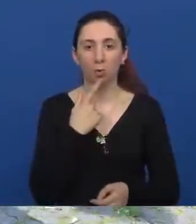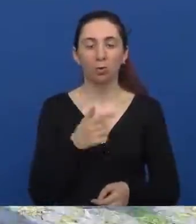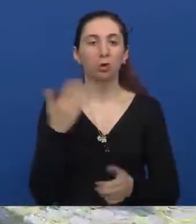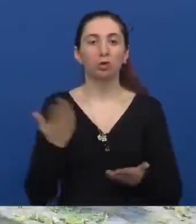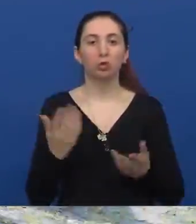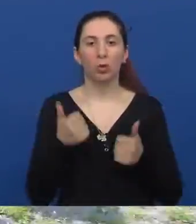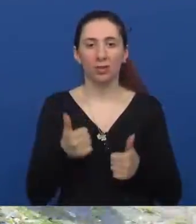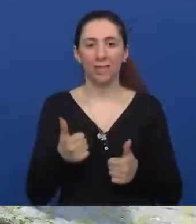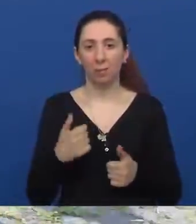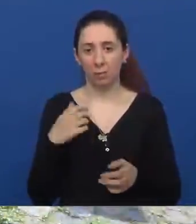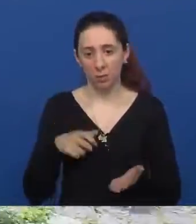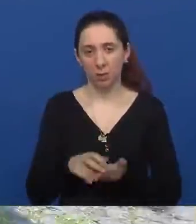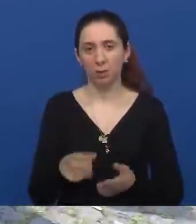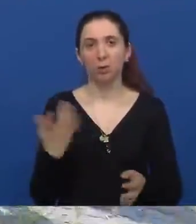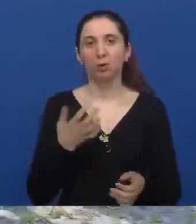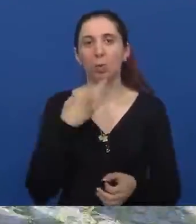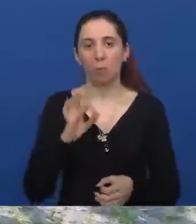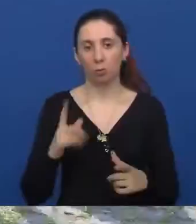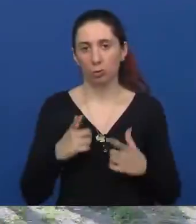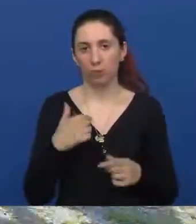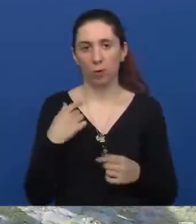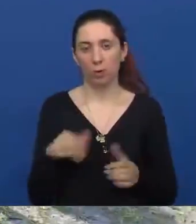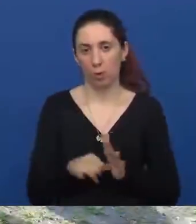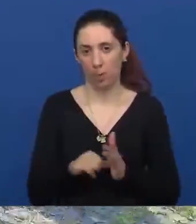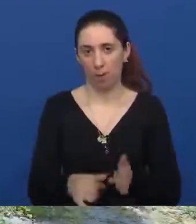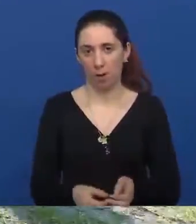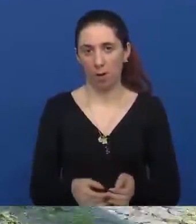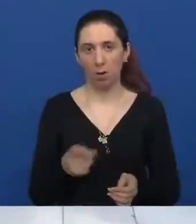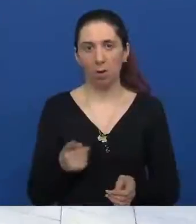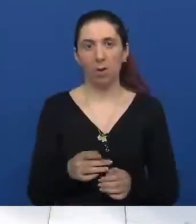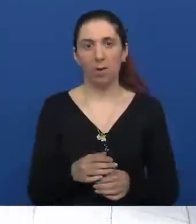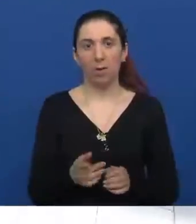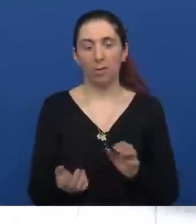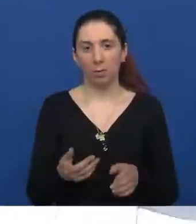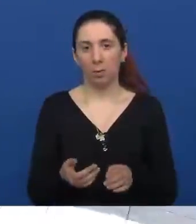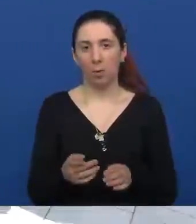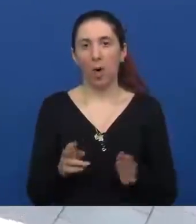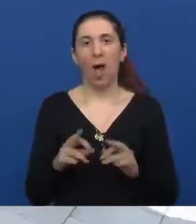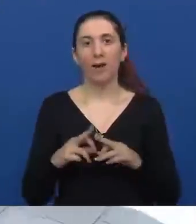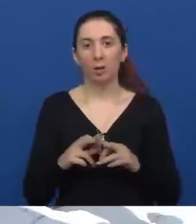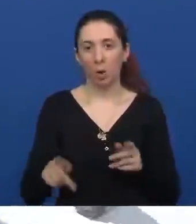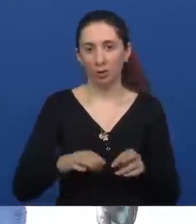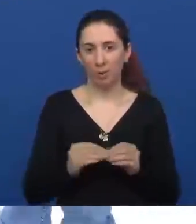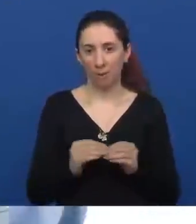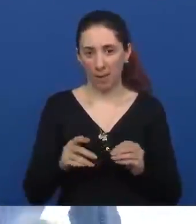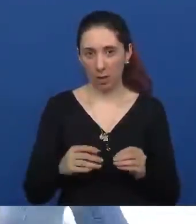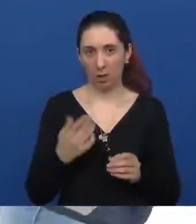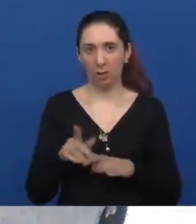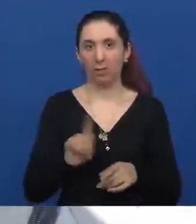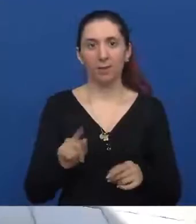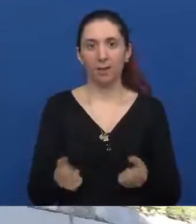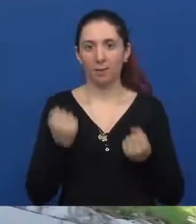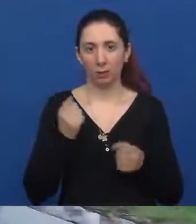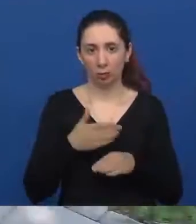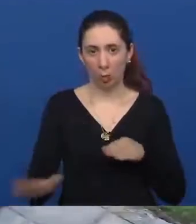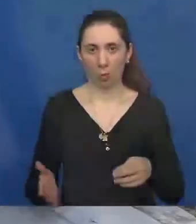samostalnija i voditi što normalniji život. A u tome je, nažalost, najviše sprečavaju arhitektonske barijere koje nije teško